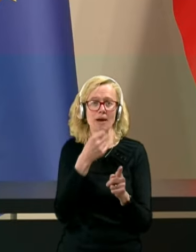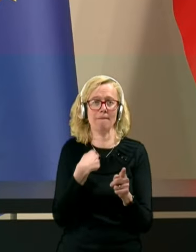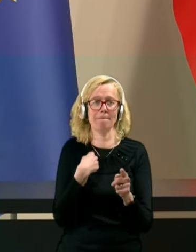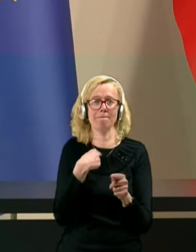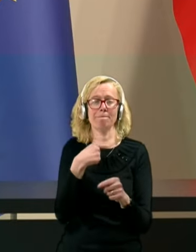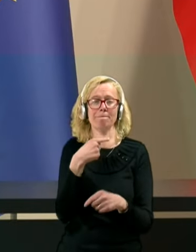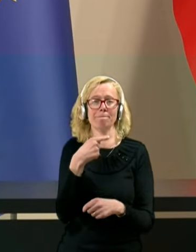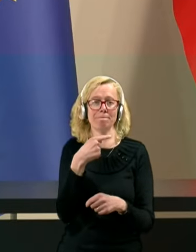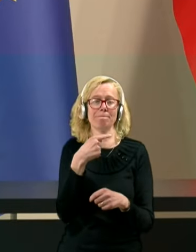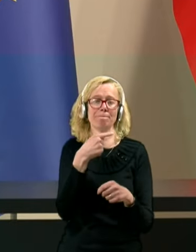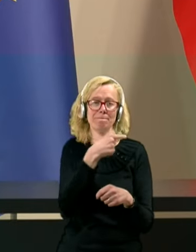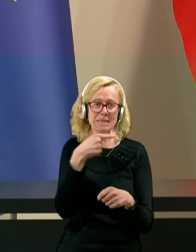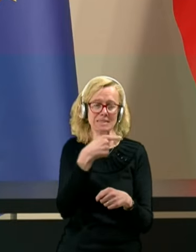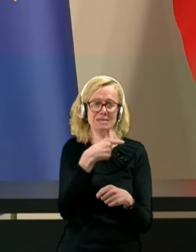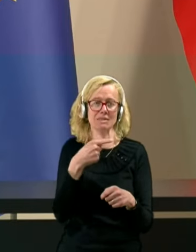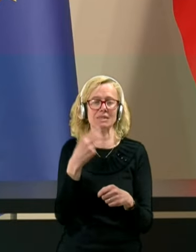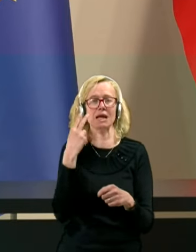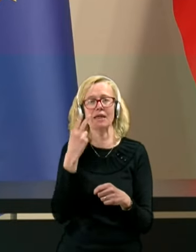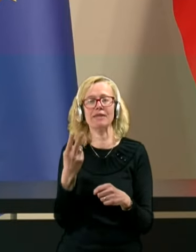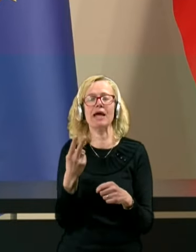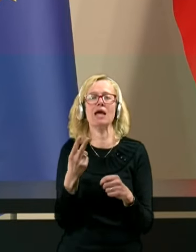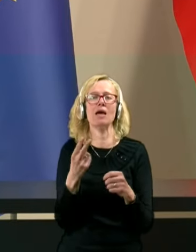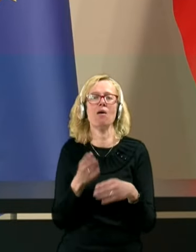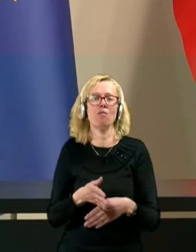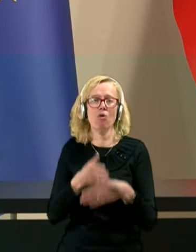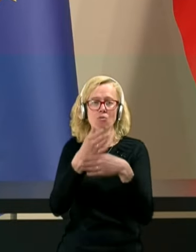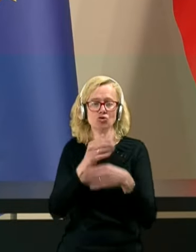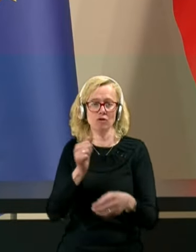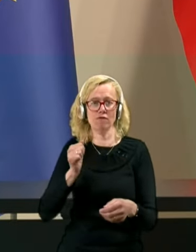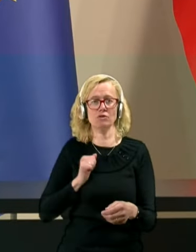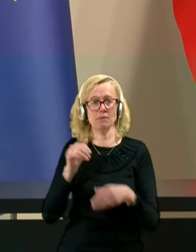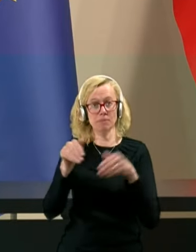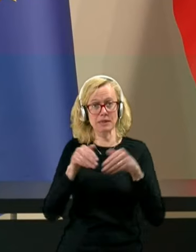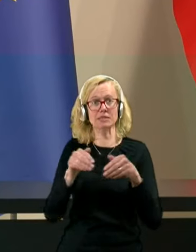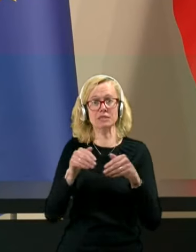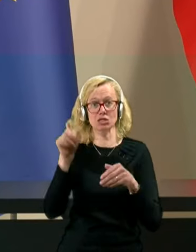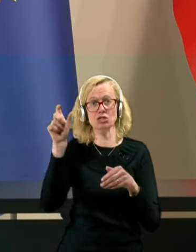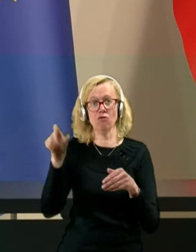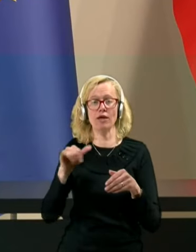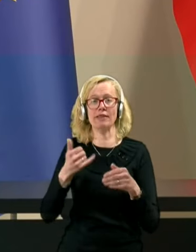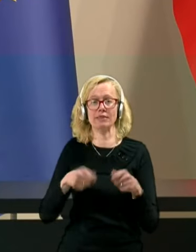Kar se tiče pomoči vojske, je ministrstvo dalo svoj predlog,